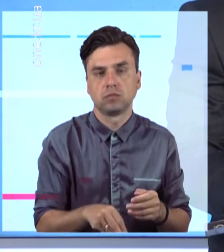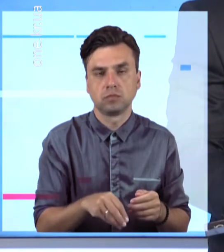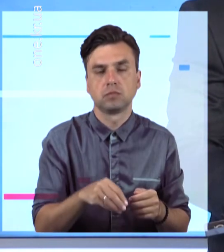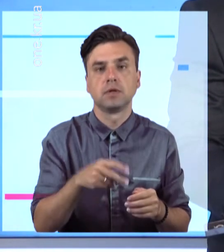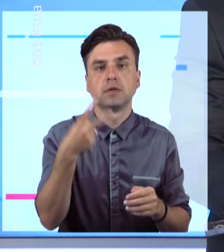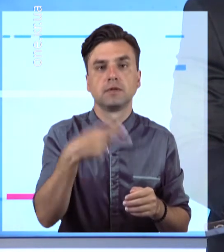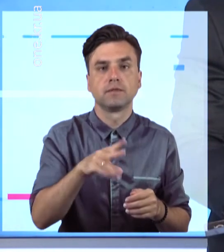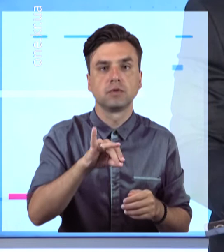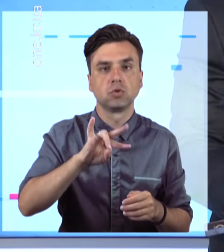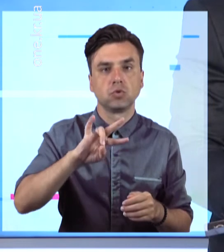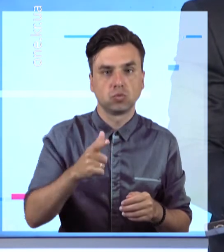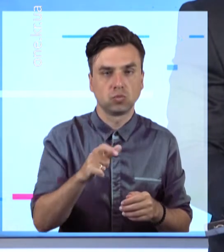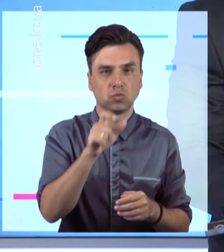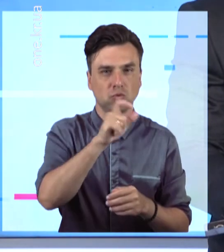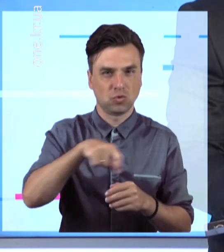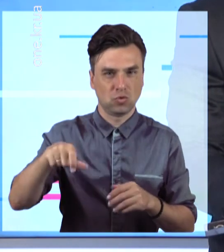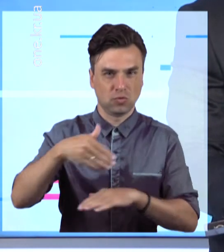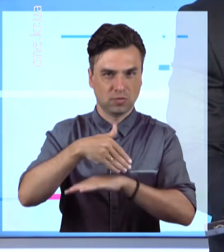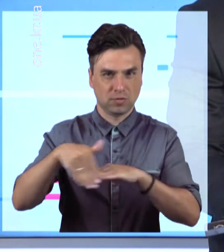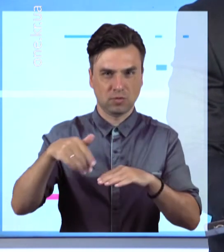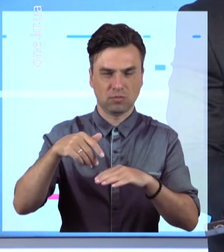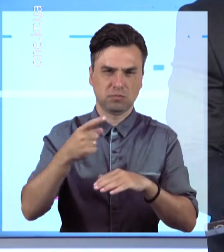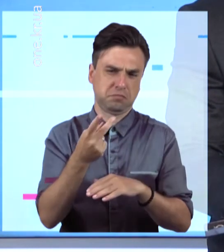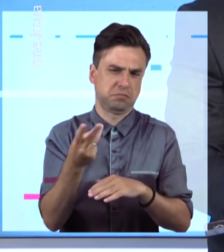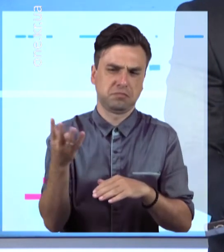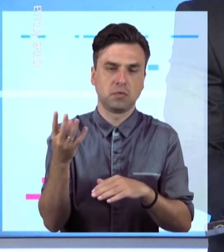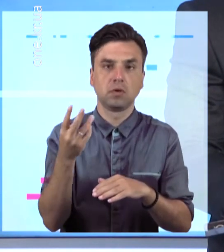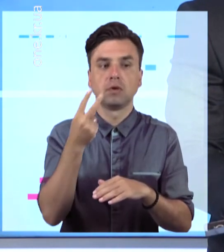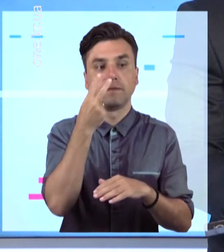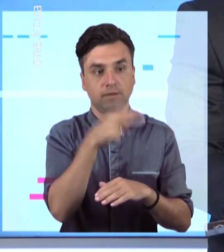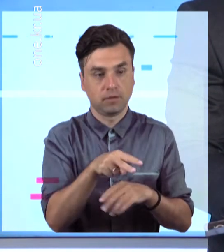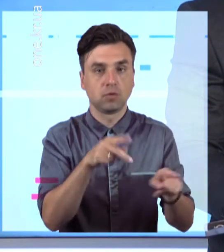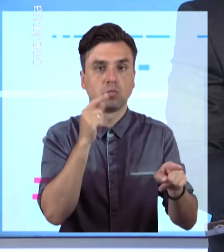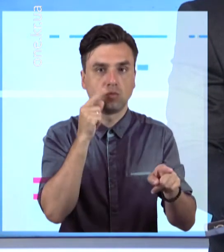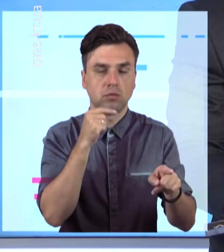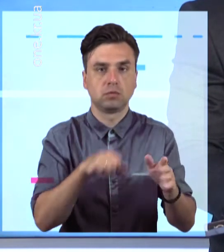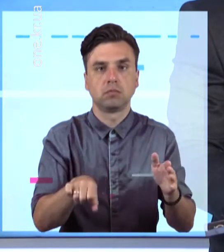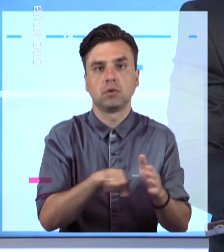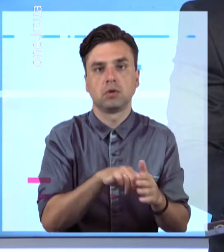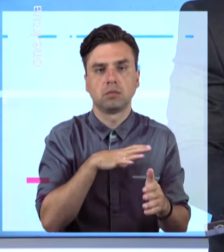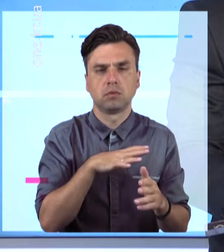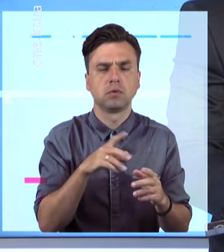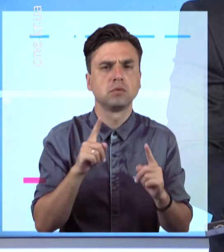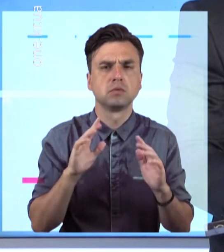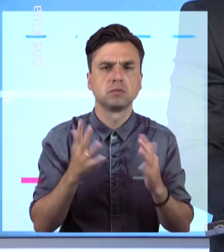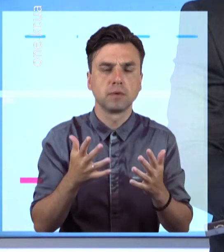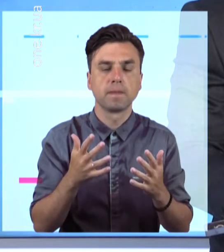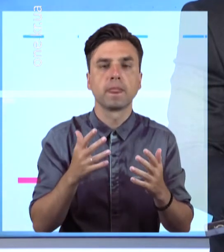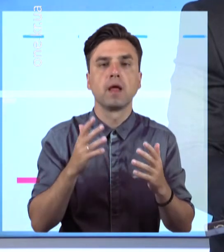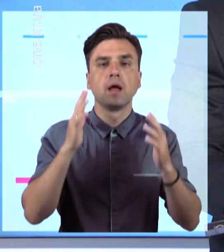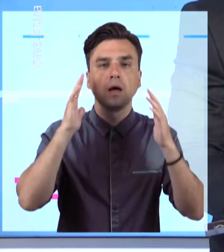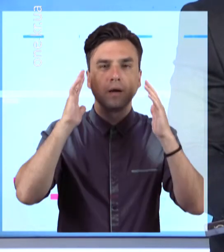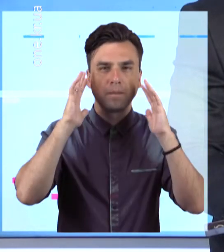стали випадковими свідками загибелі чоловіка у річ Сінгулець. Відпочивав він разом з товаришем на березі, що в парку